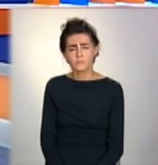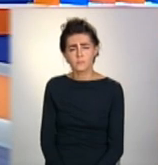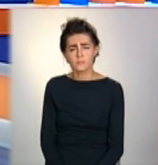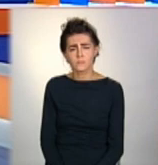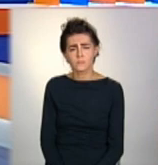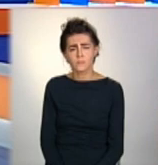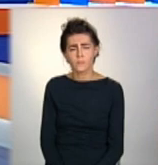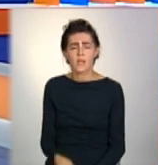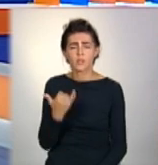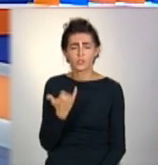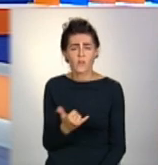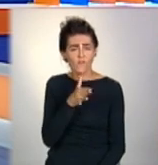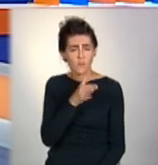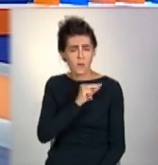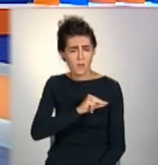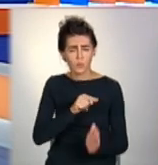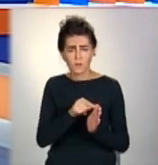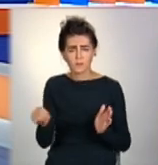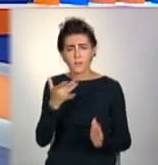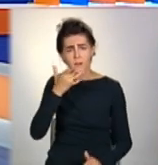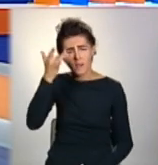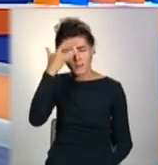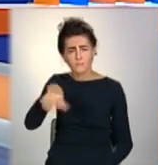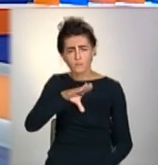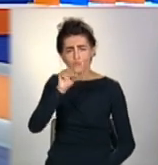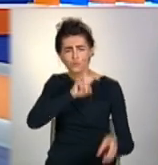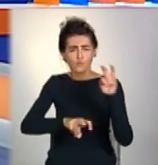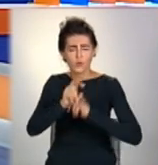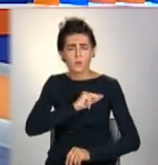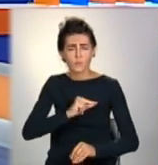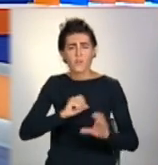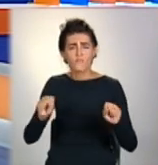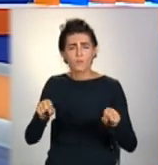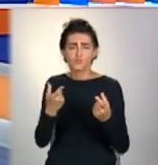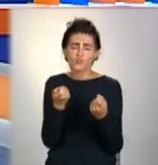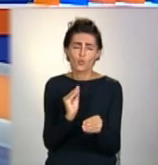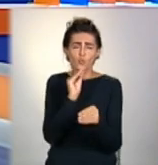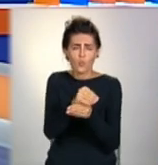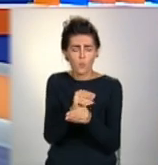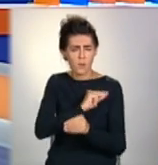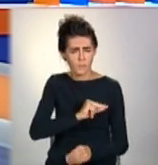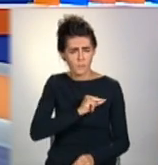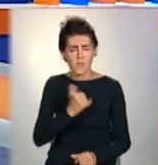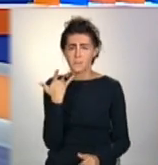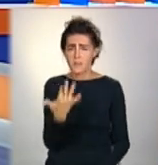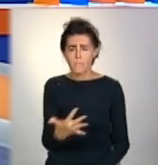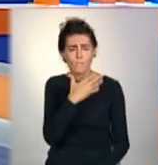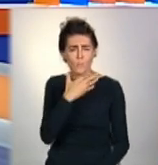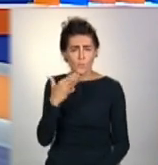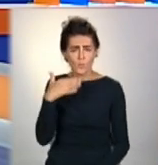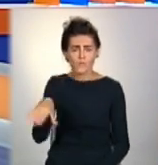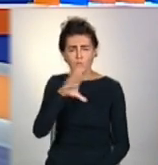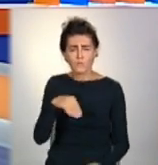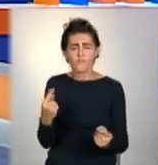Сезон підробітку. Влітку багато людей шукають можливість знайти додаткову роботу. Вакансії пропонують як у